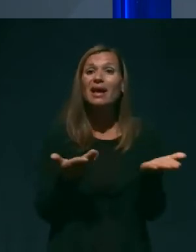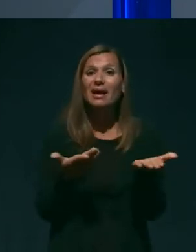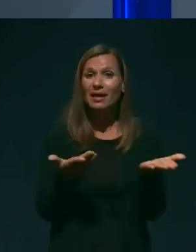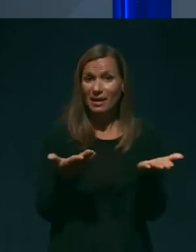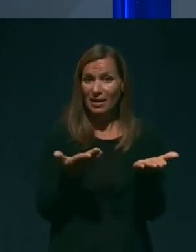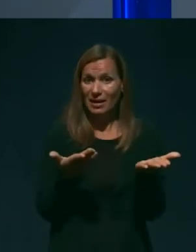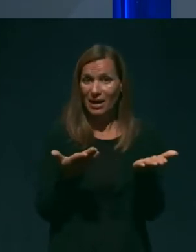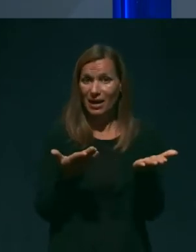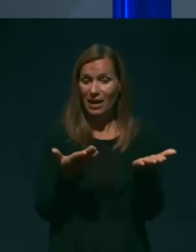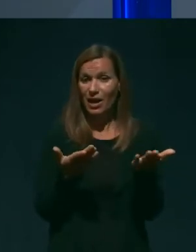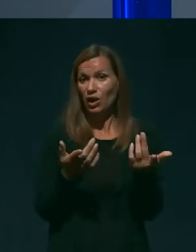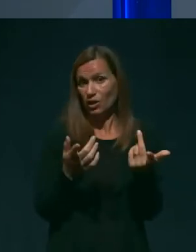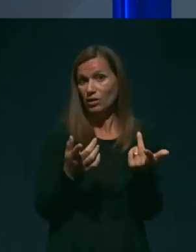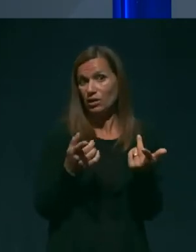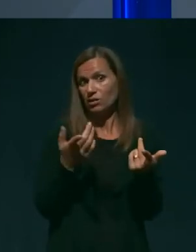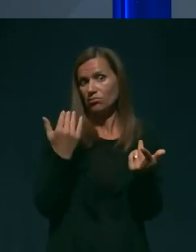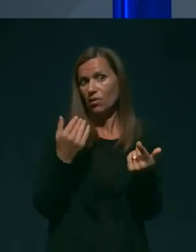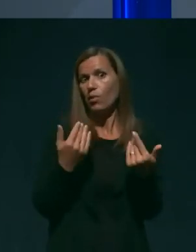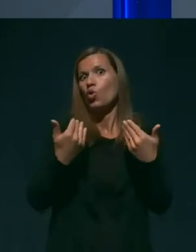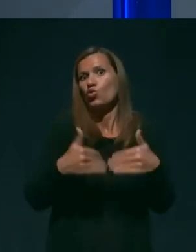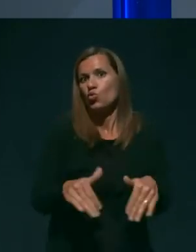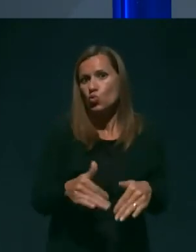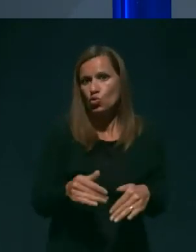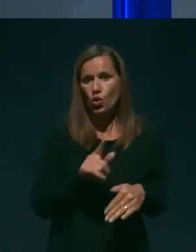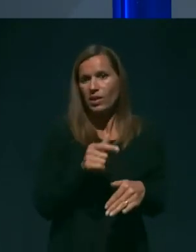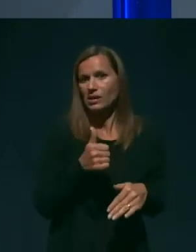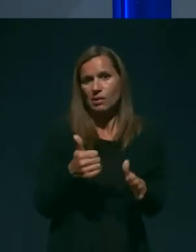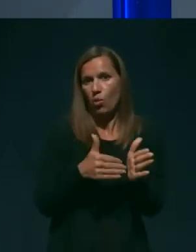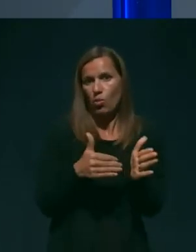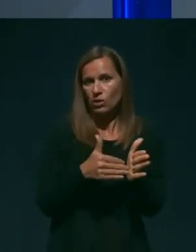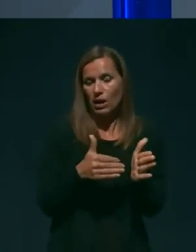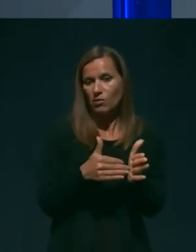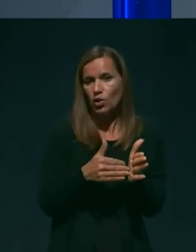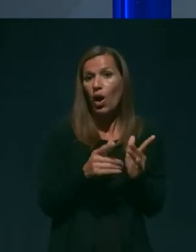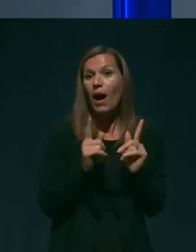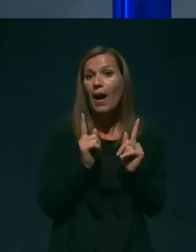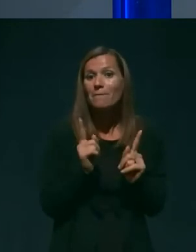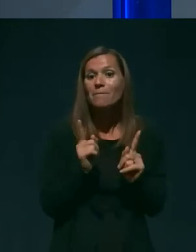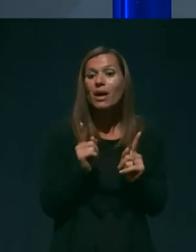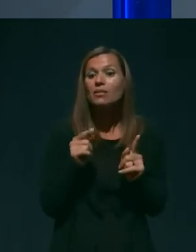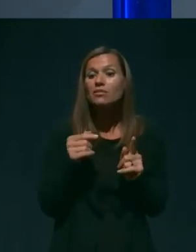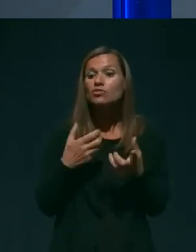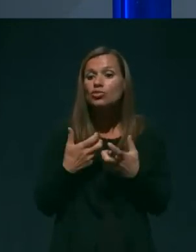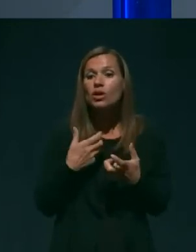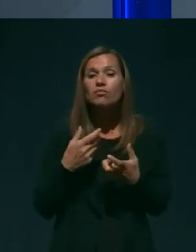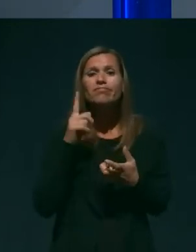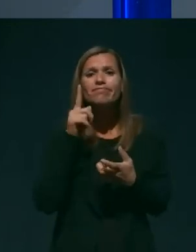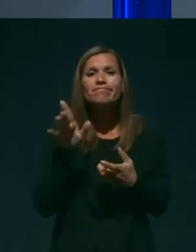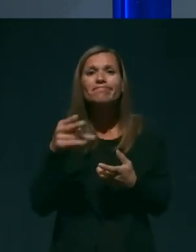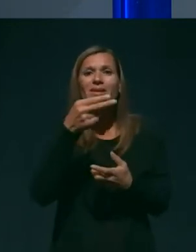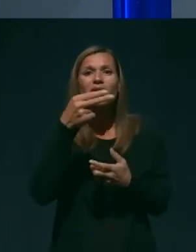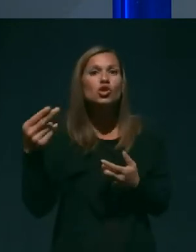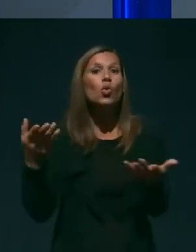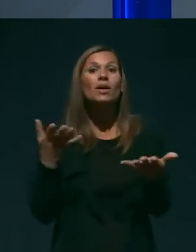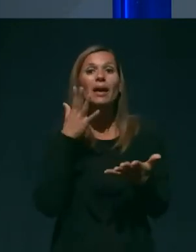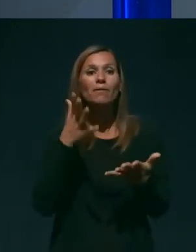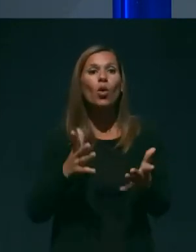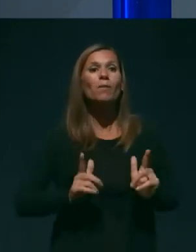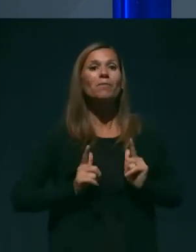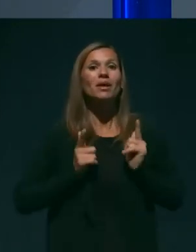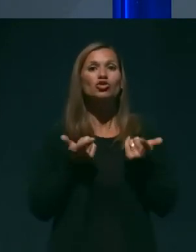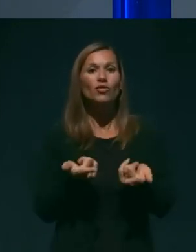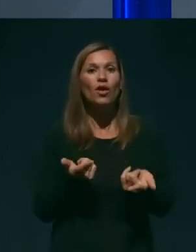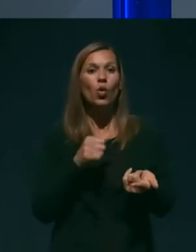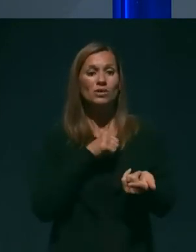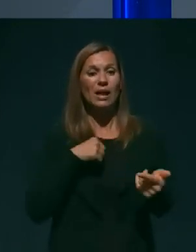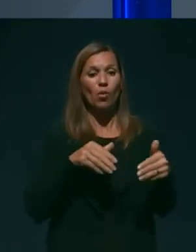takrat je bilo nujno, ne samo potrebno, preživel karanteno oziroma samo izolacijo, v primeru, če je kazal znake